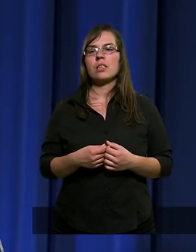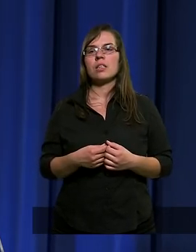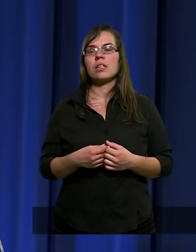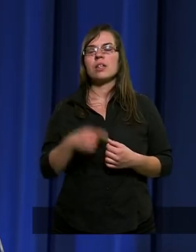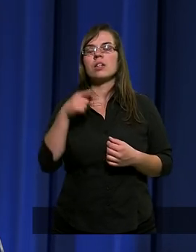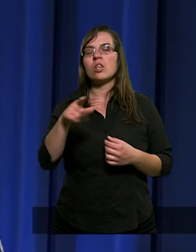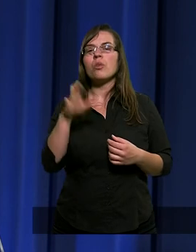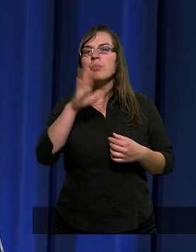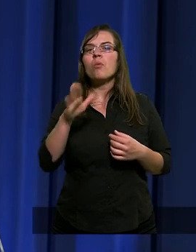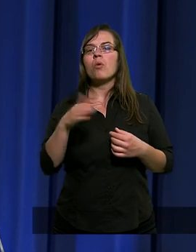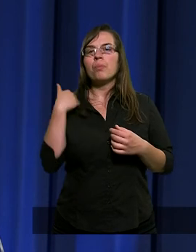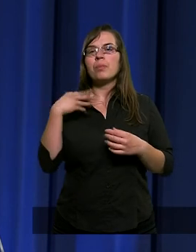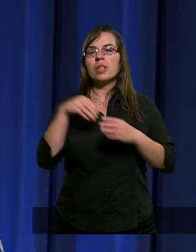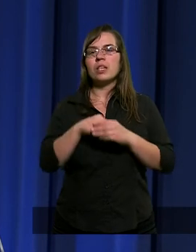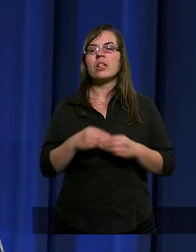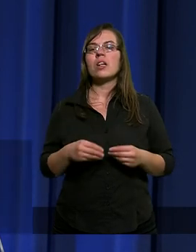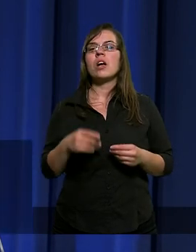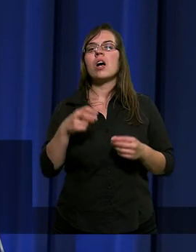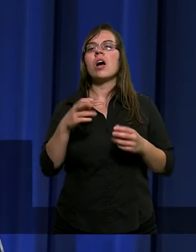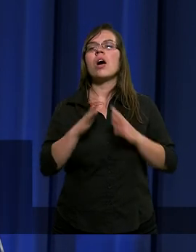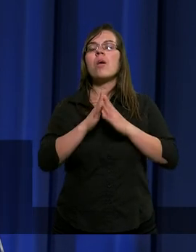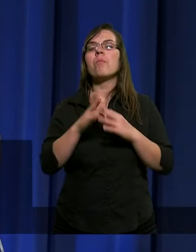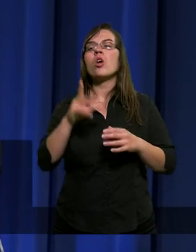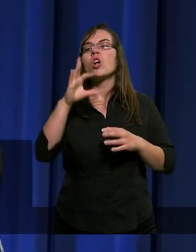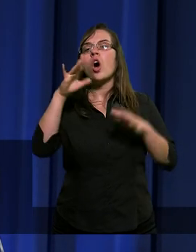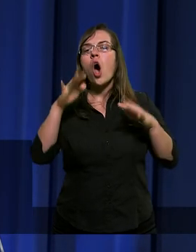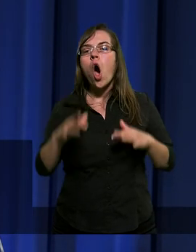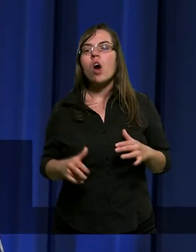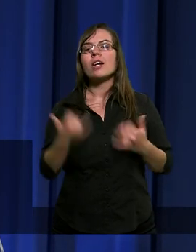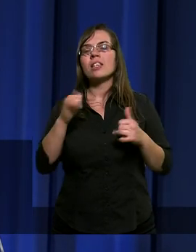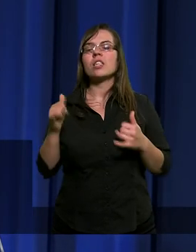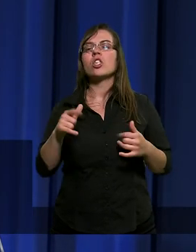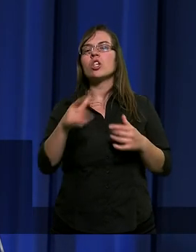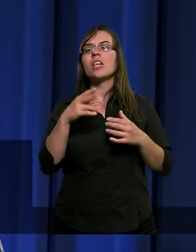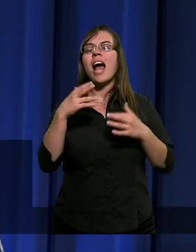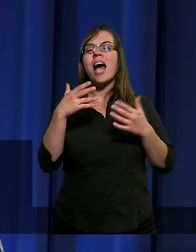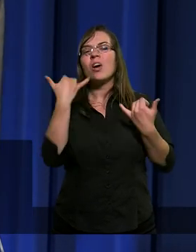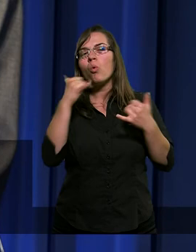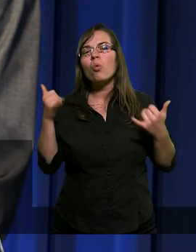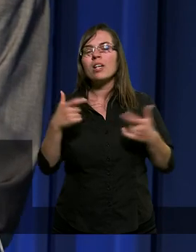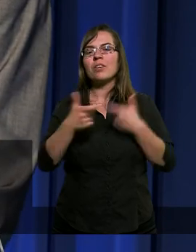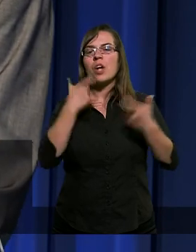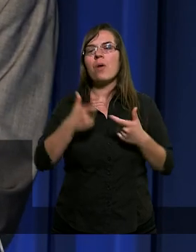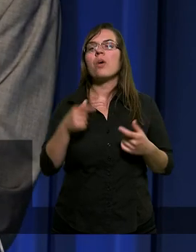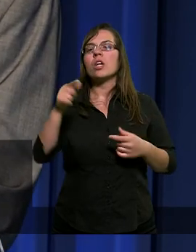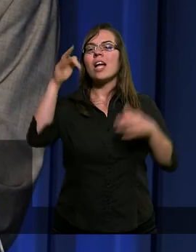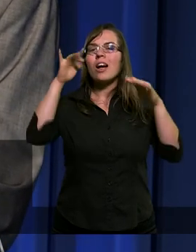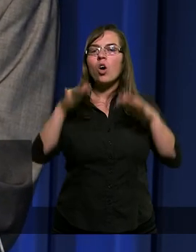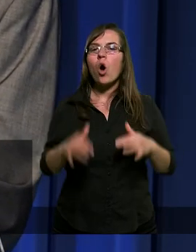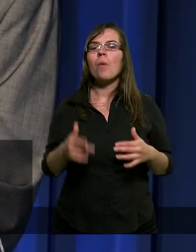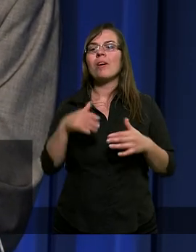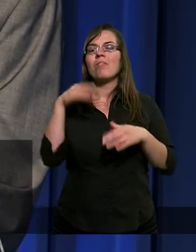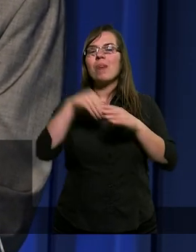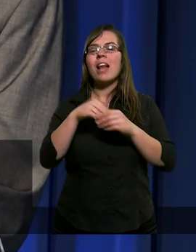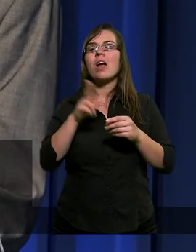Chrystus sam był. Krople rosy lśniły na róży, a te krople